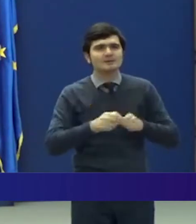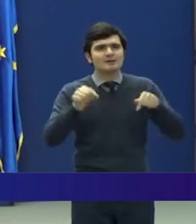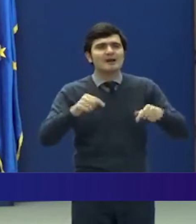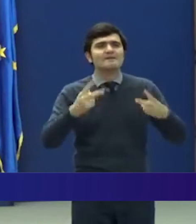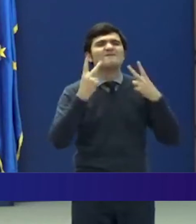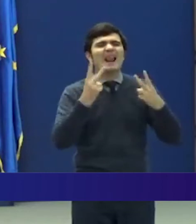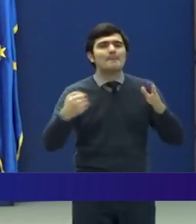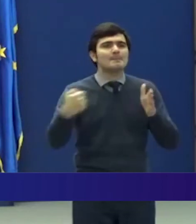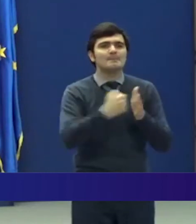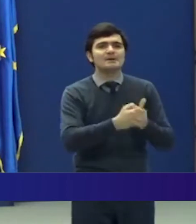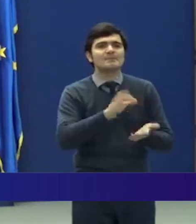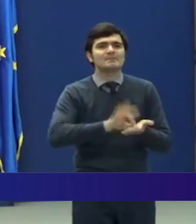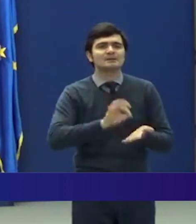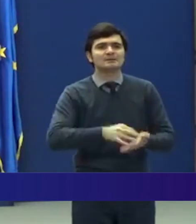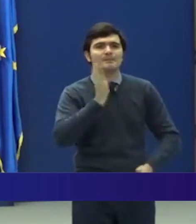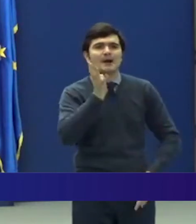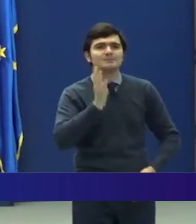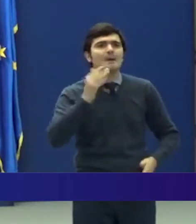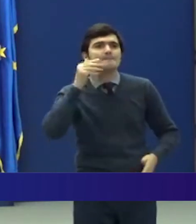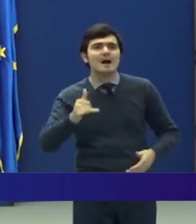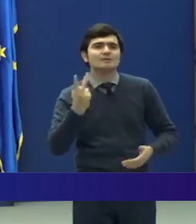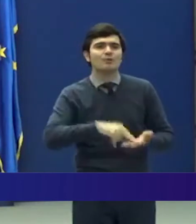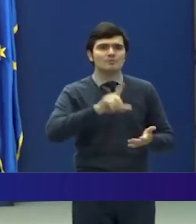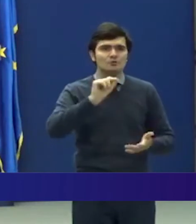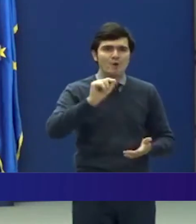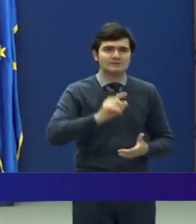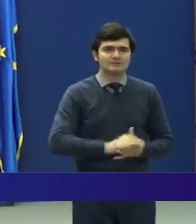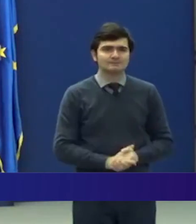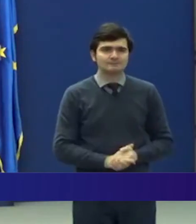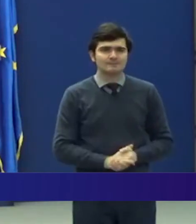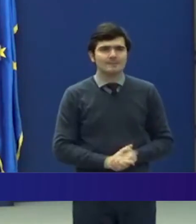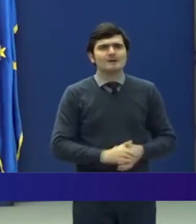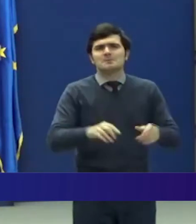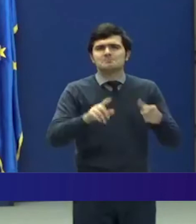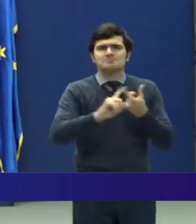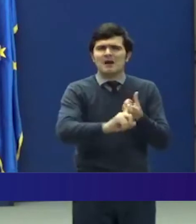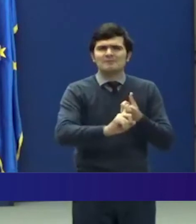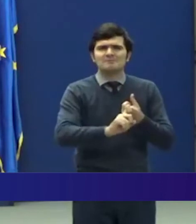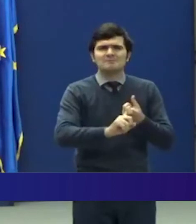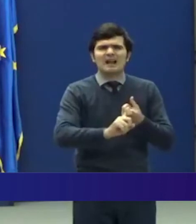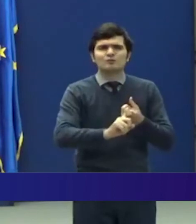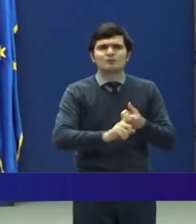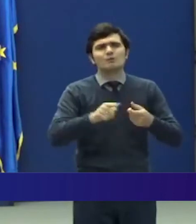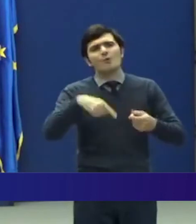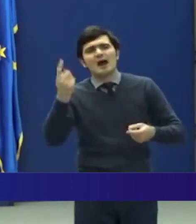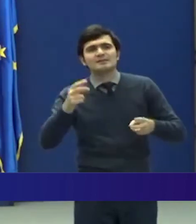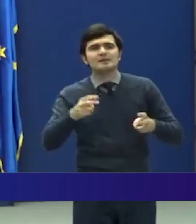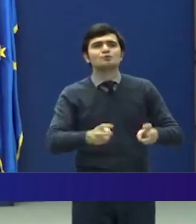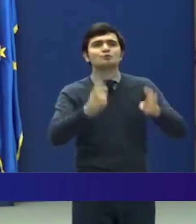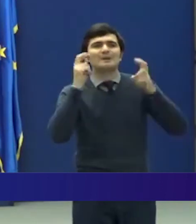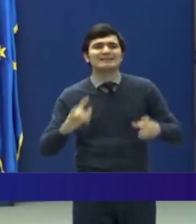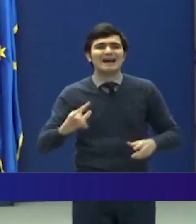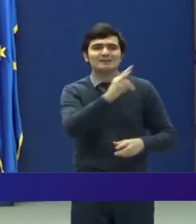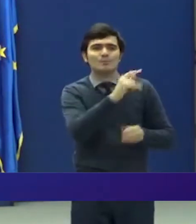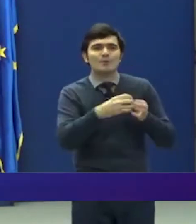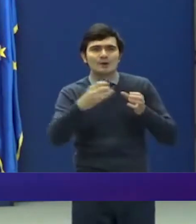valabilă până în 14 mai 2020, inclusiv. Tot la capitolul prelungirea suspendării zborurilor intră și